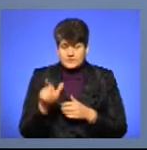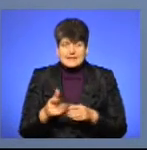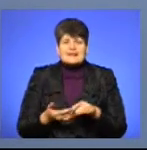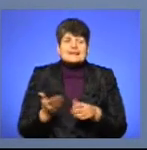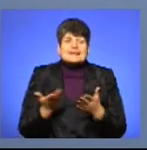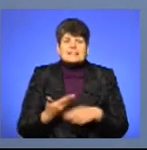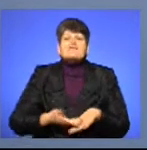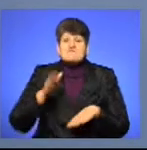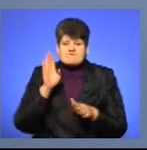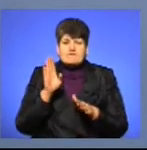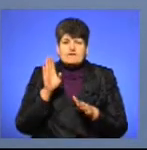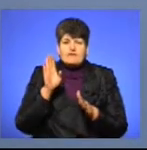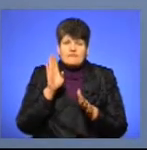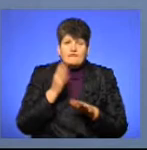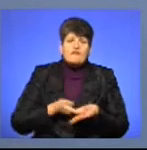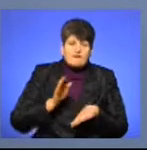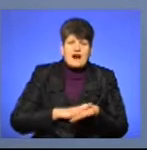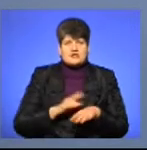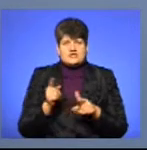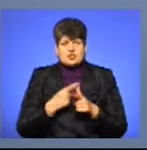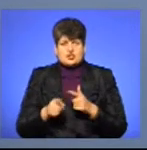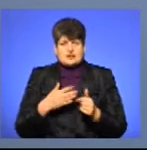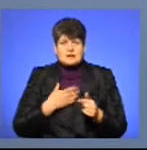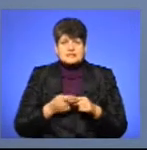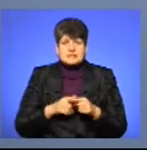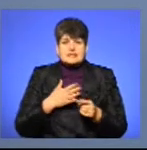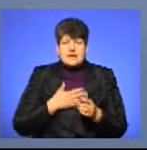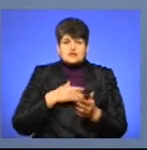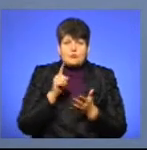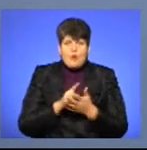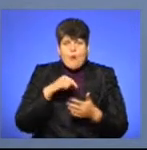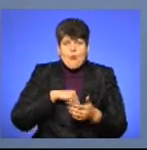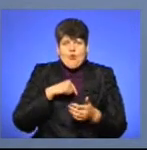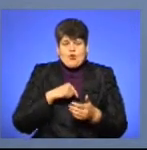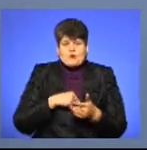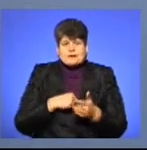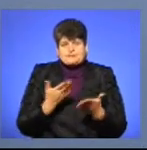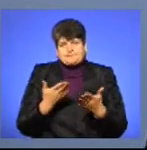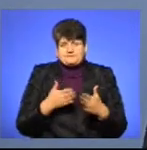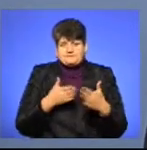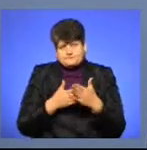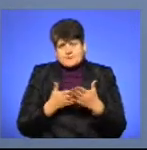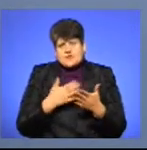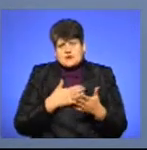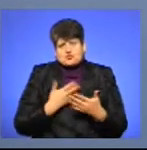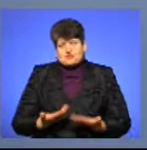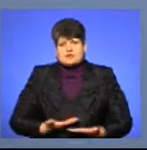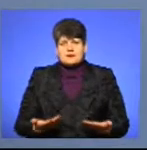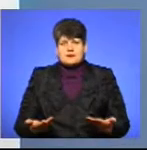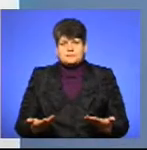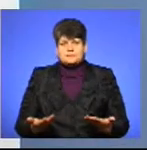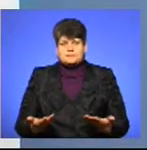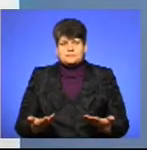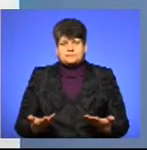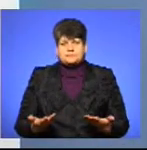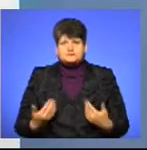важче, чим нам, це наш обов'язок, наш моральний якийсь критерій нашого життя. Пані Ірина.